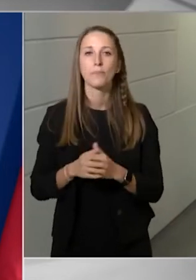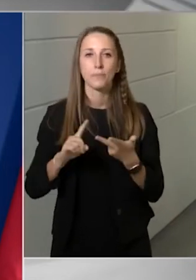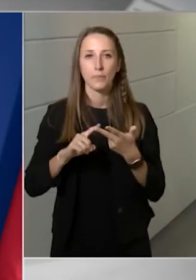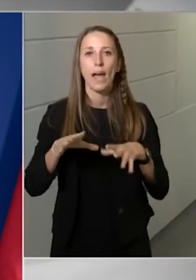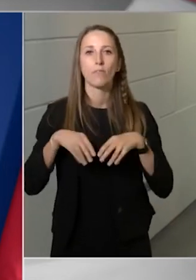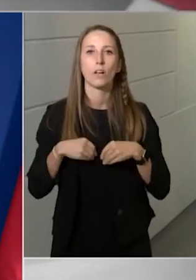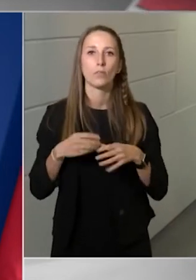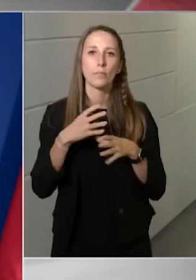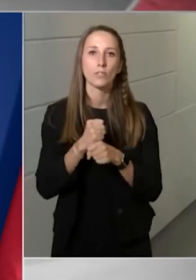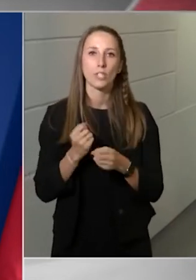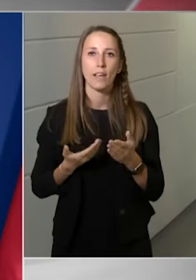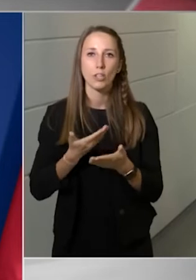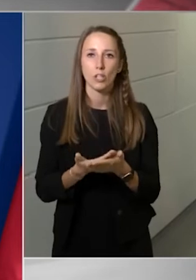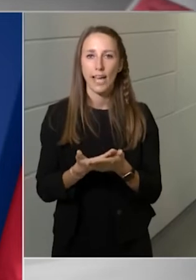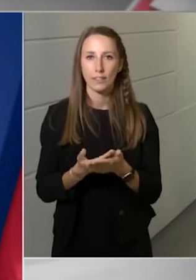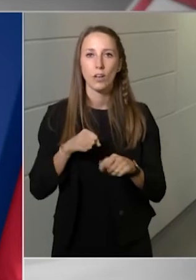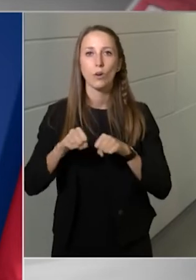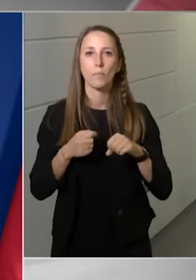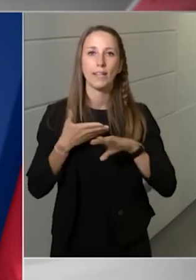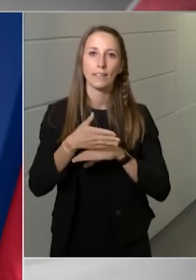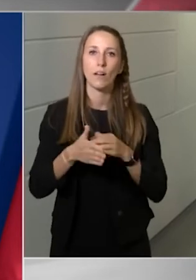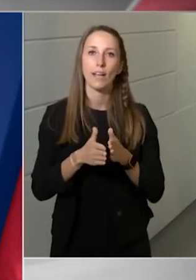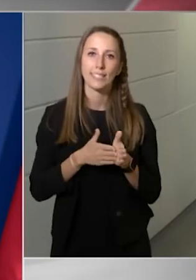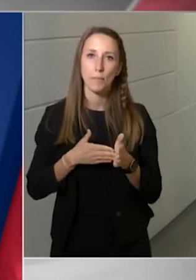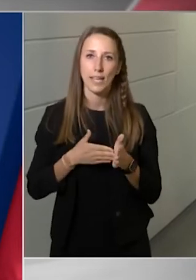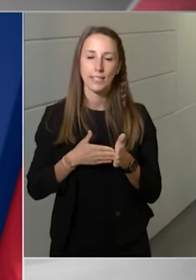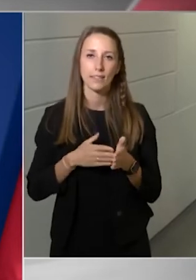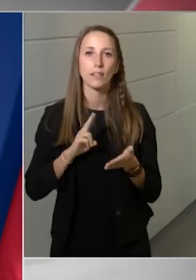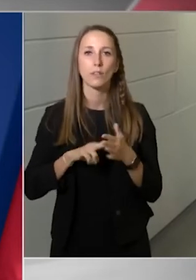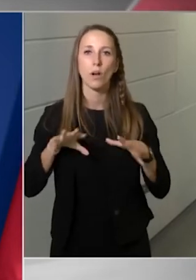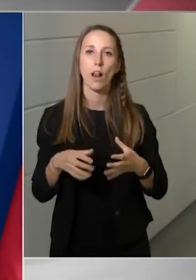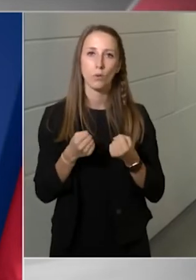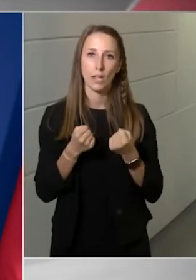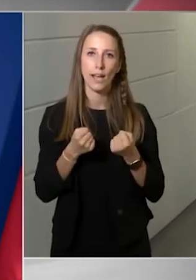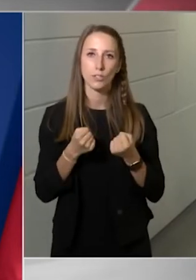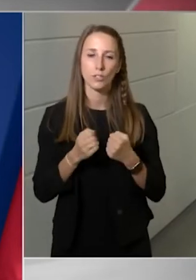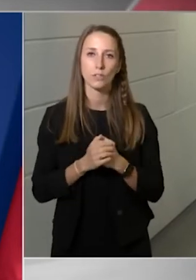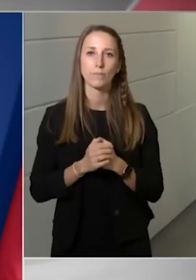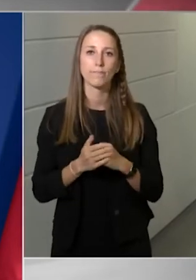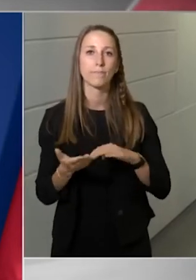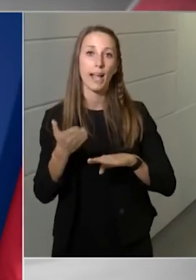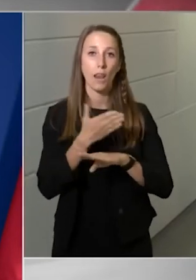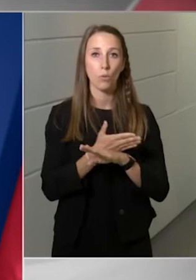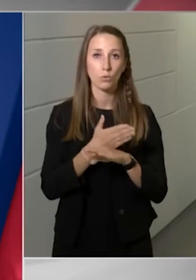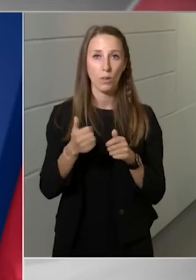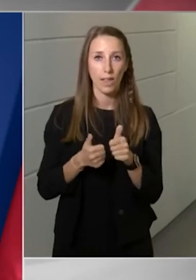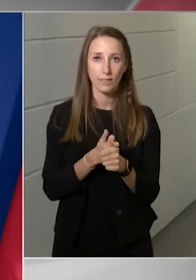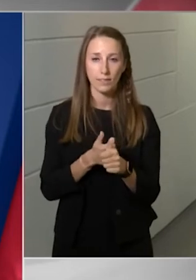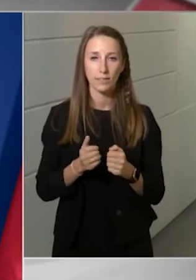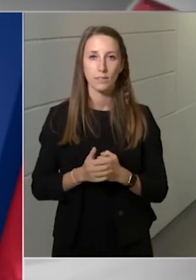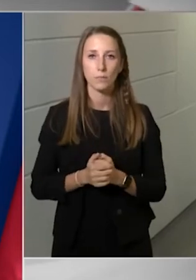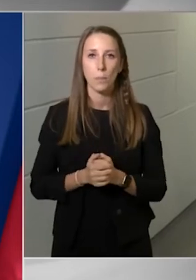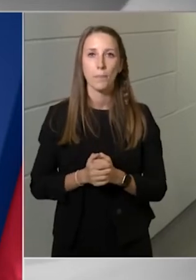javaslatát, hogy a kormány által kezdeményezett jogalkodást megelőzően a